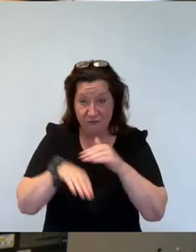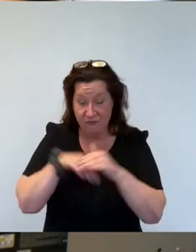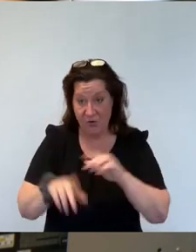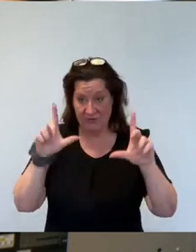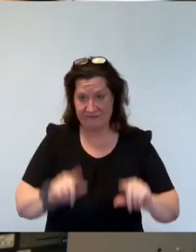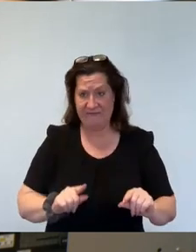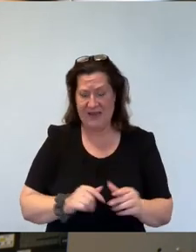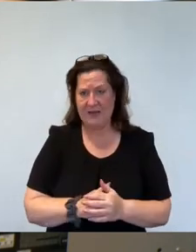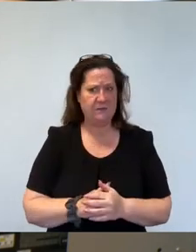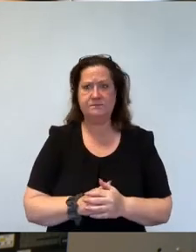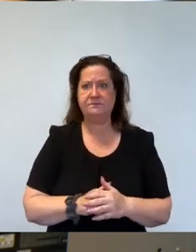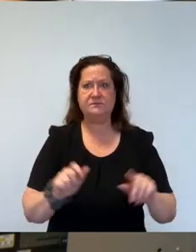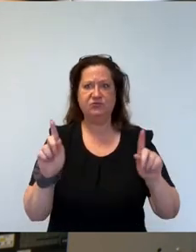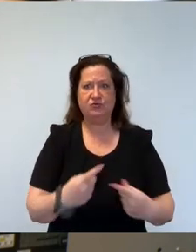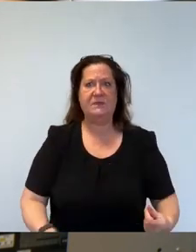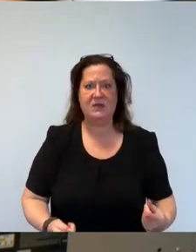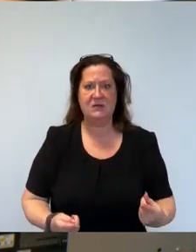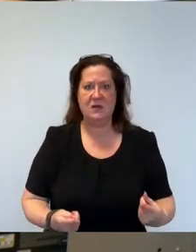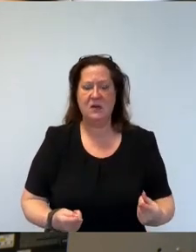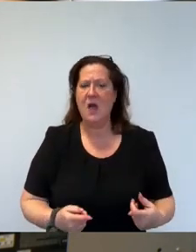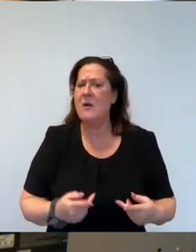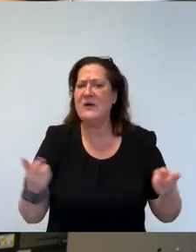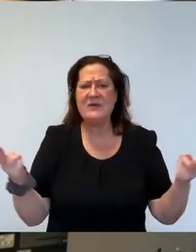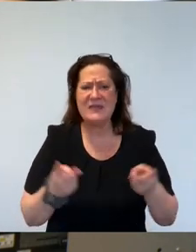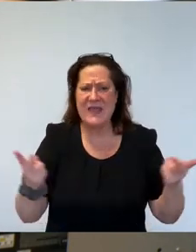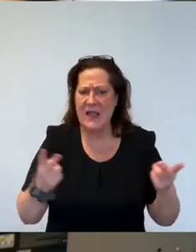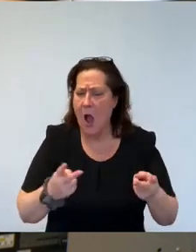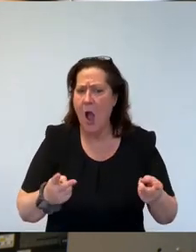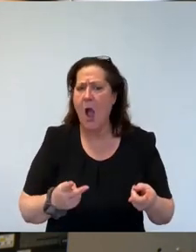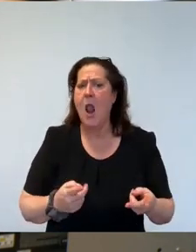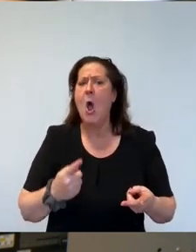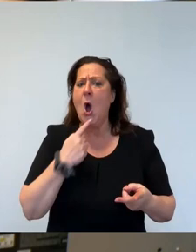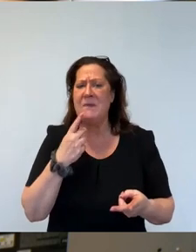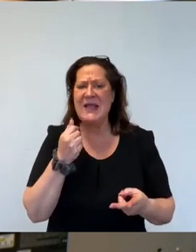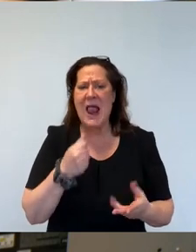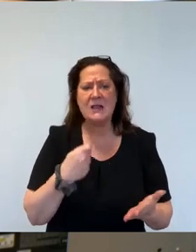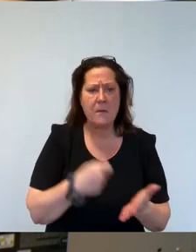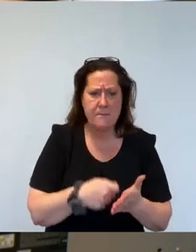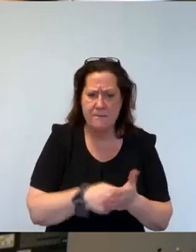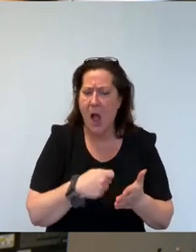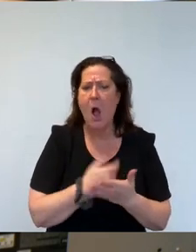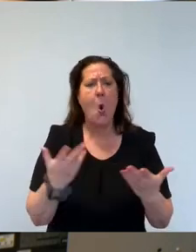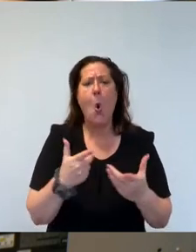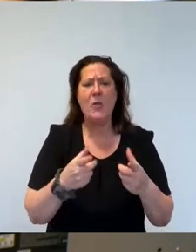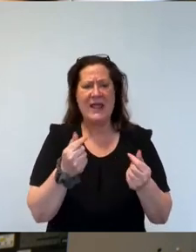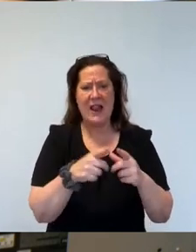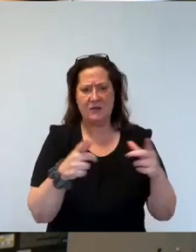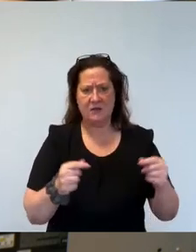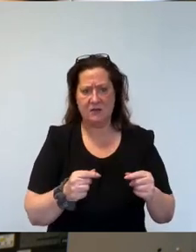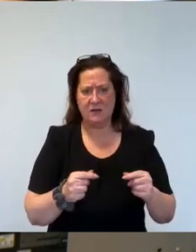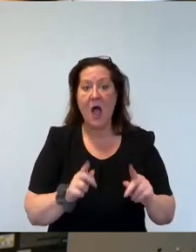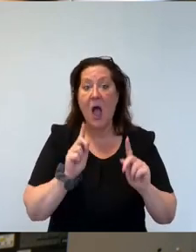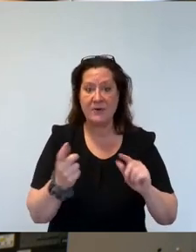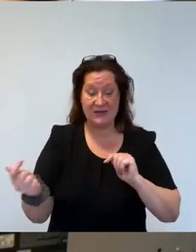Und letztlich ist es auch völlig egal, ob die Geflüchteten ihr Geld in Bar bekommen oder per Geldkarte. Die Diskussion aber, die